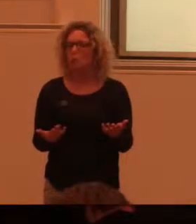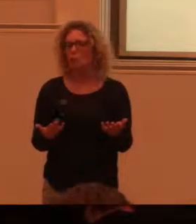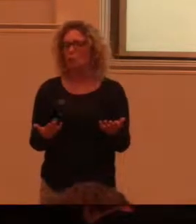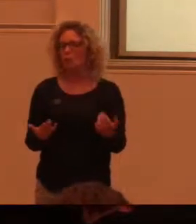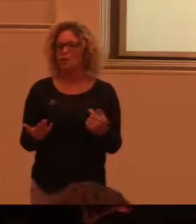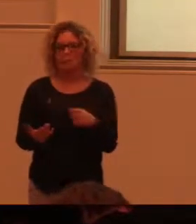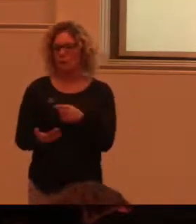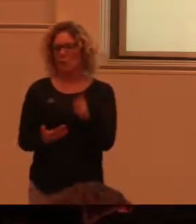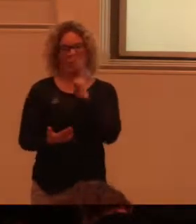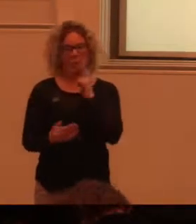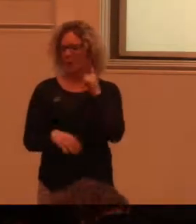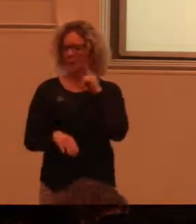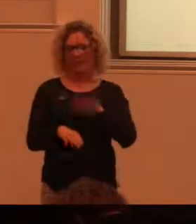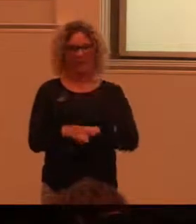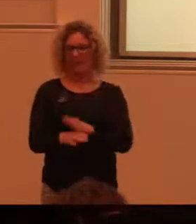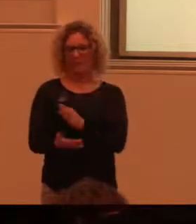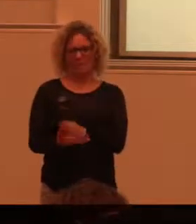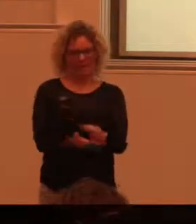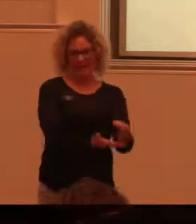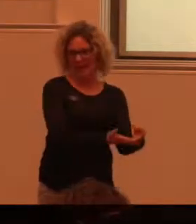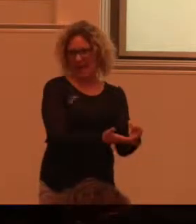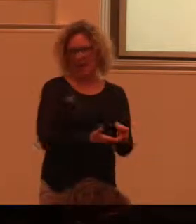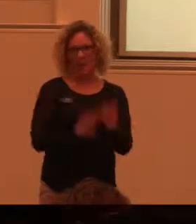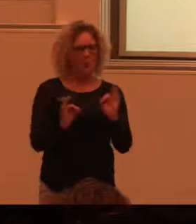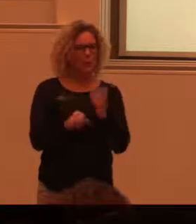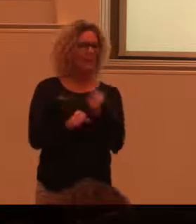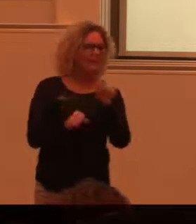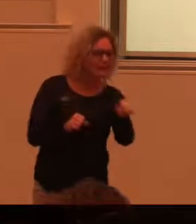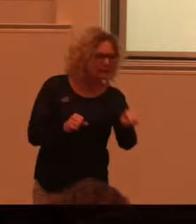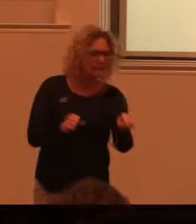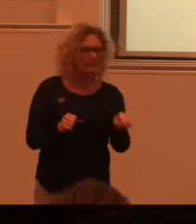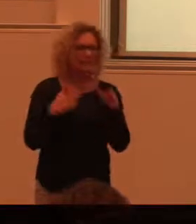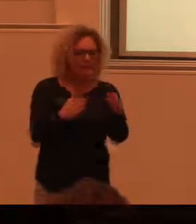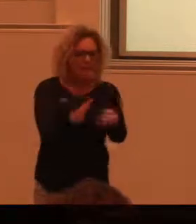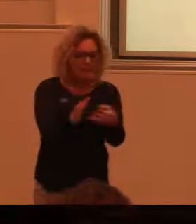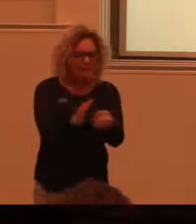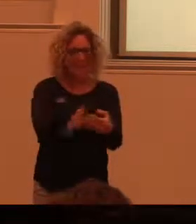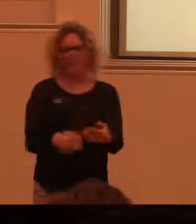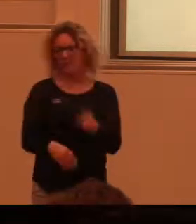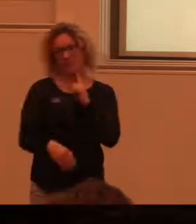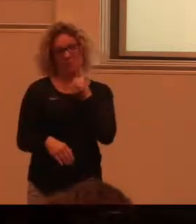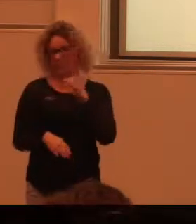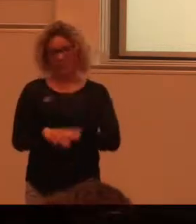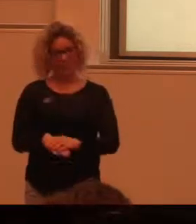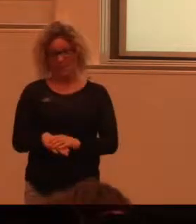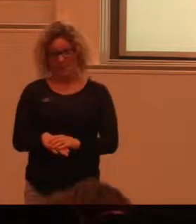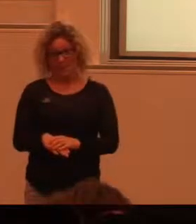sällan tänker på parkeringsplats. Hitta dit. Vägbeskrivning och liknande.